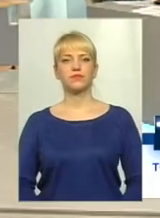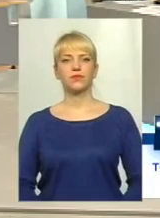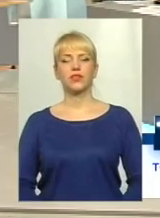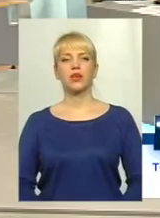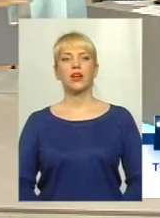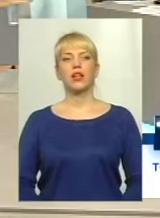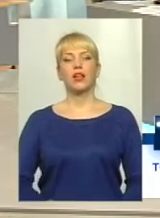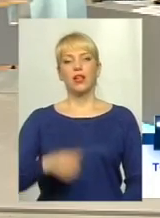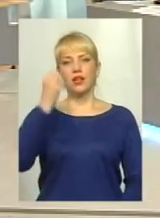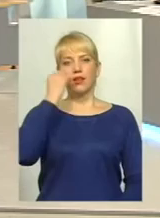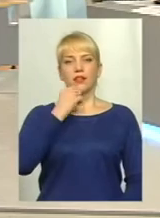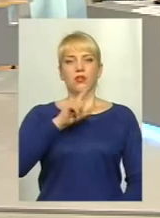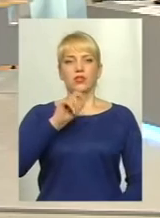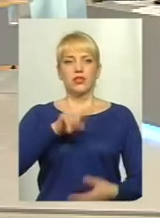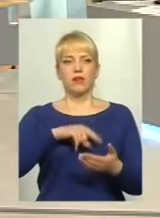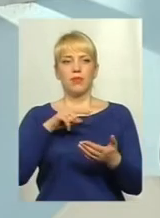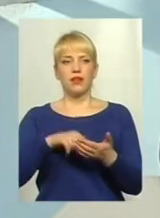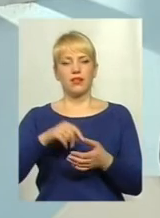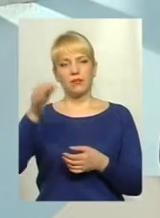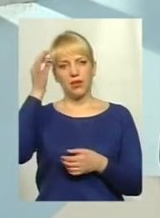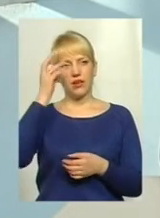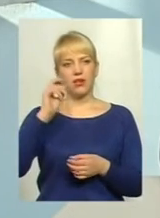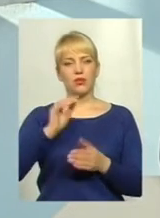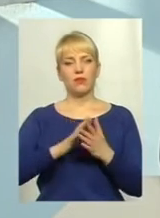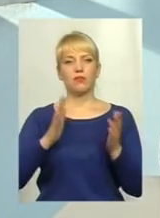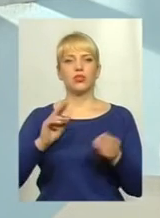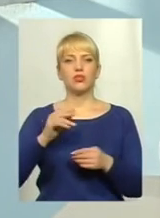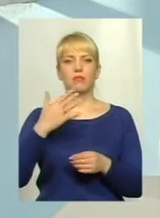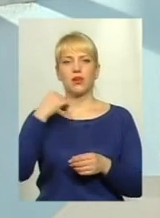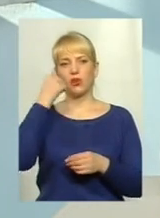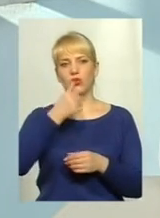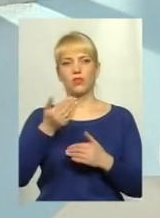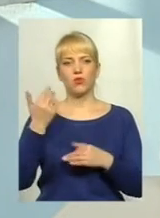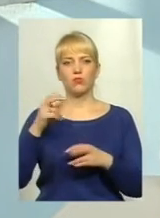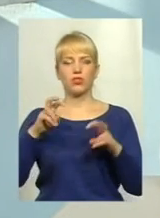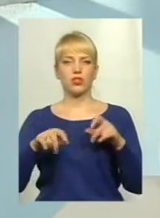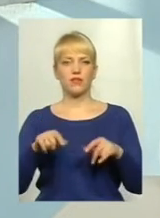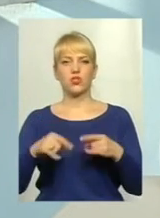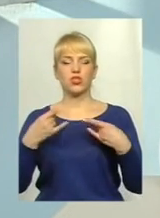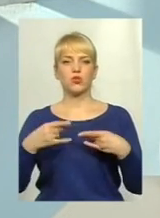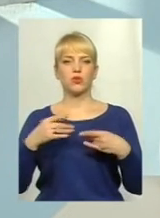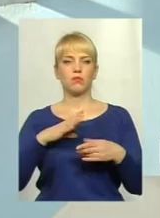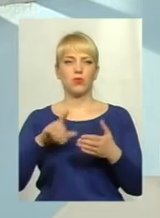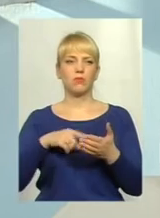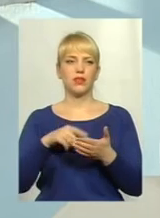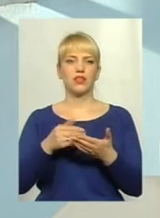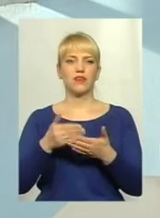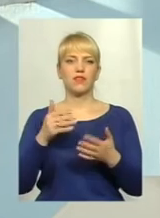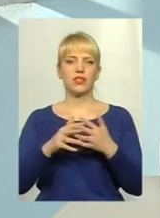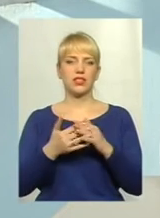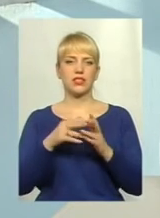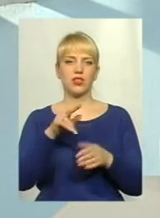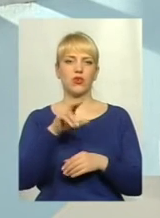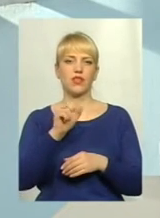Дякую за запитання. Так пригадую, більше, ніж п'ять років тому, саме сидячи в цій студії, було запитання від мешканців села